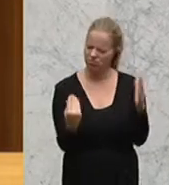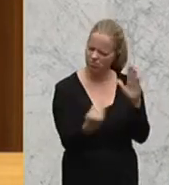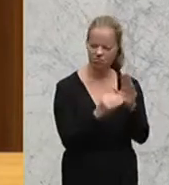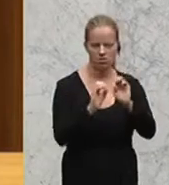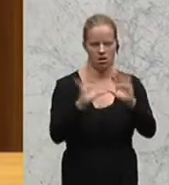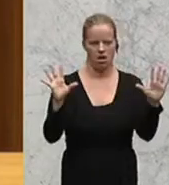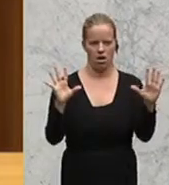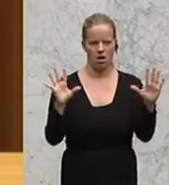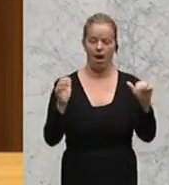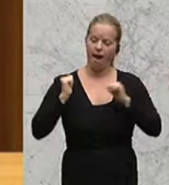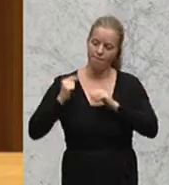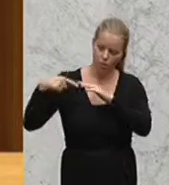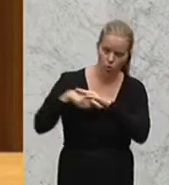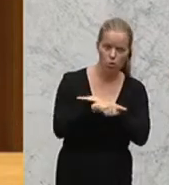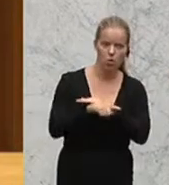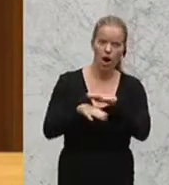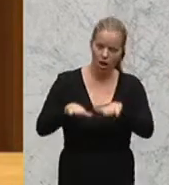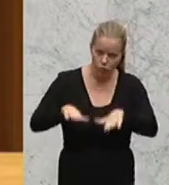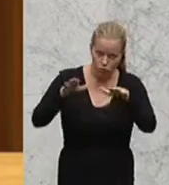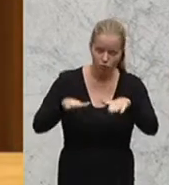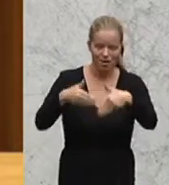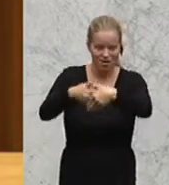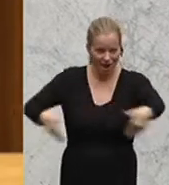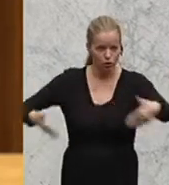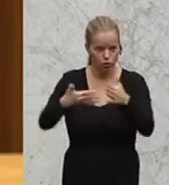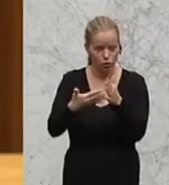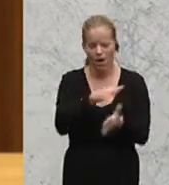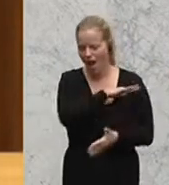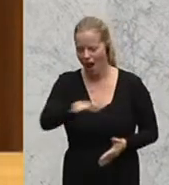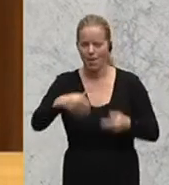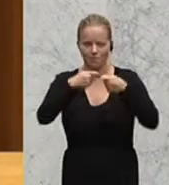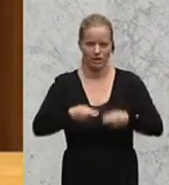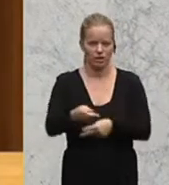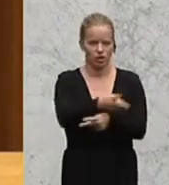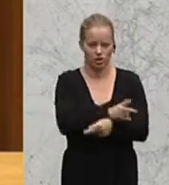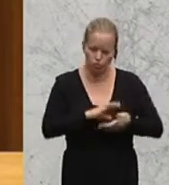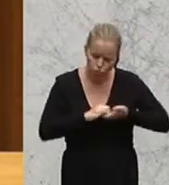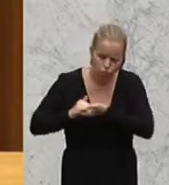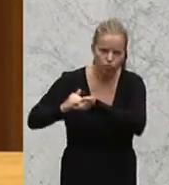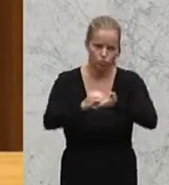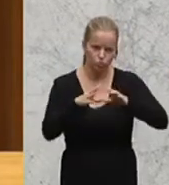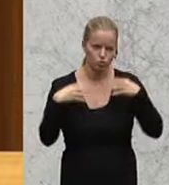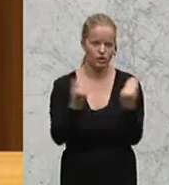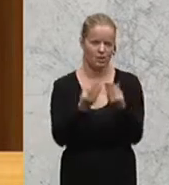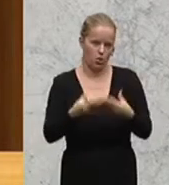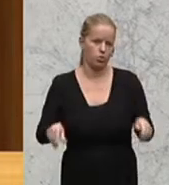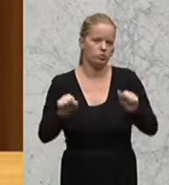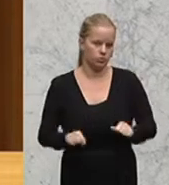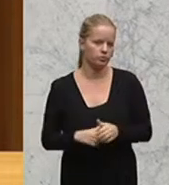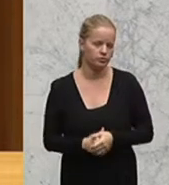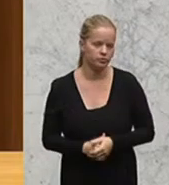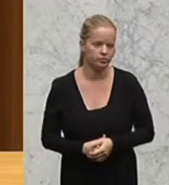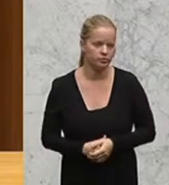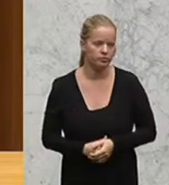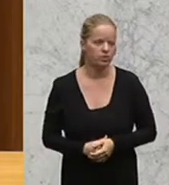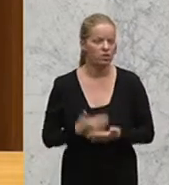dass Einwanderung, Asyl, Grenzkontrollen von allen Mitgliedstaaten gemeinsam entsprechend zu lösen sind. Und ich weise